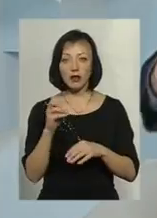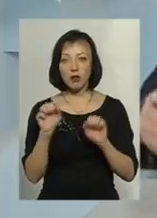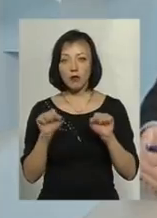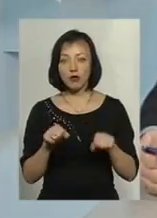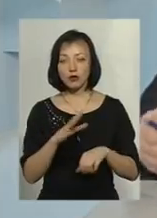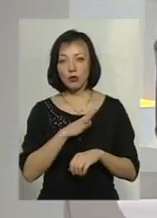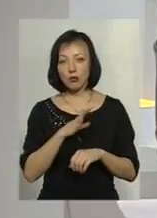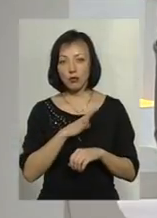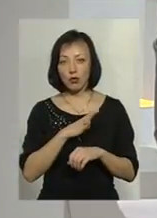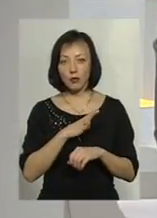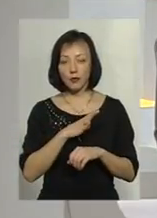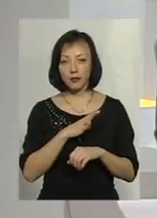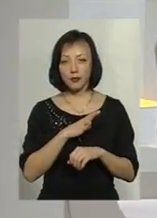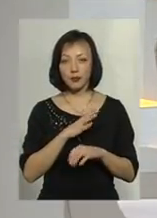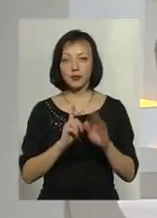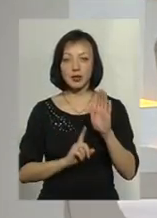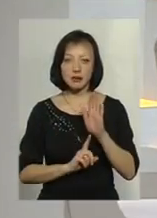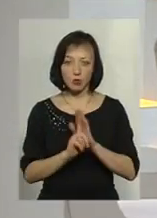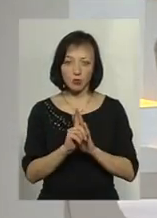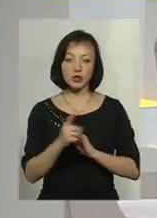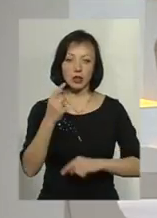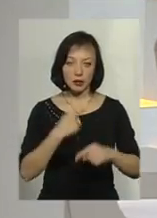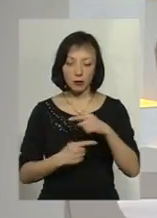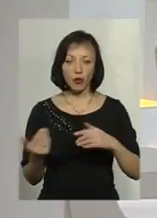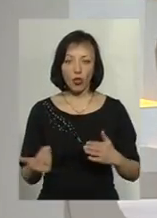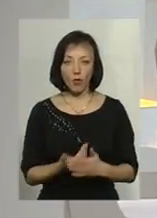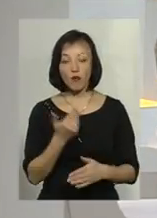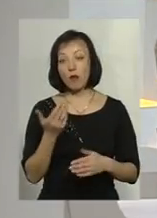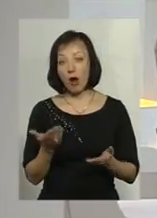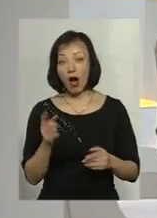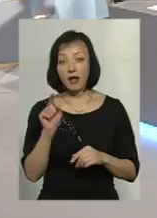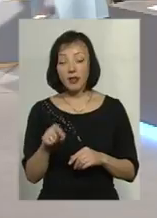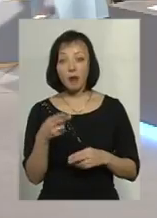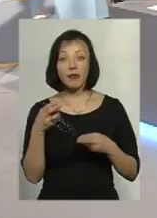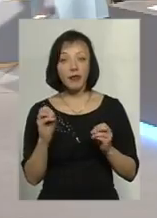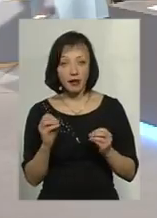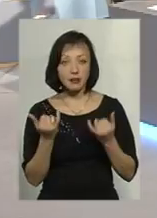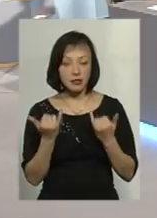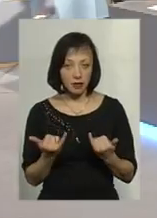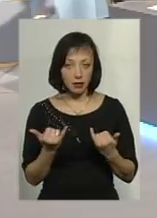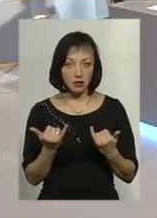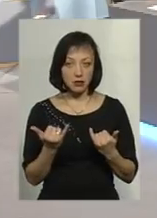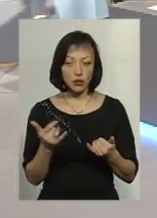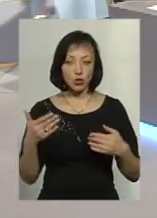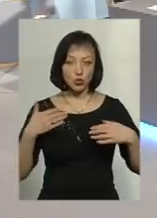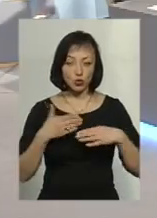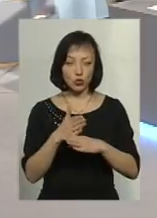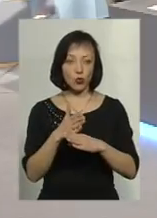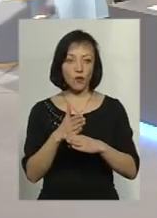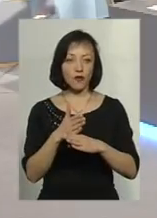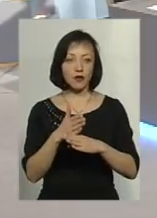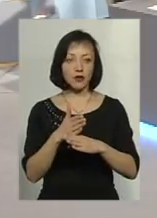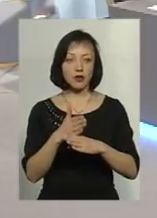можна було пустити Тобто запустити по-новому. А там, де зараз зруйновані,